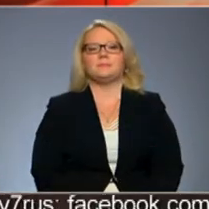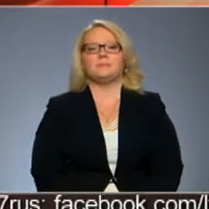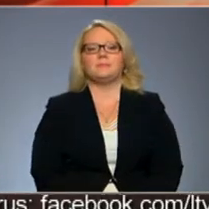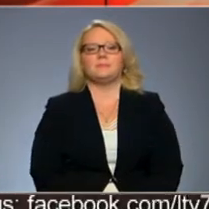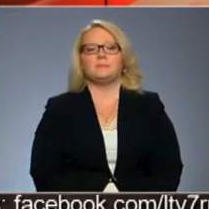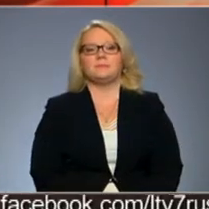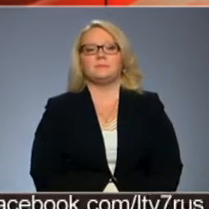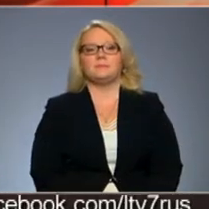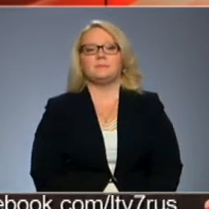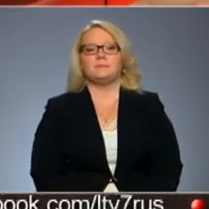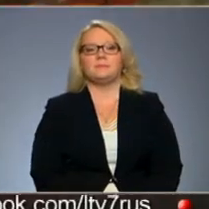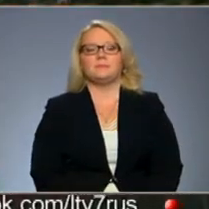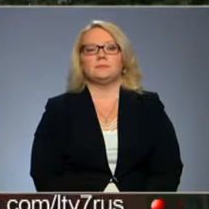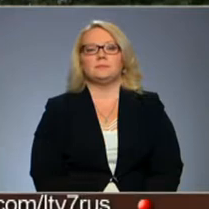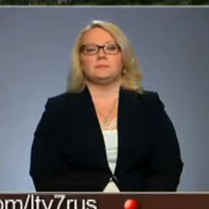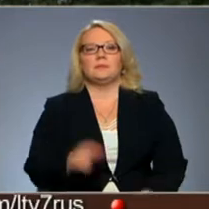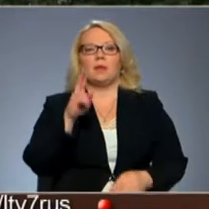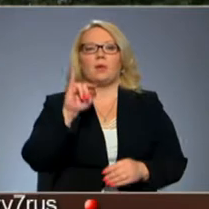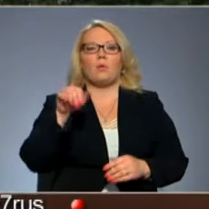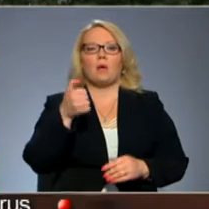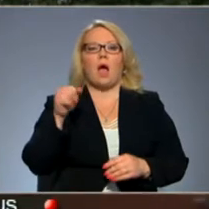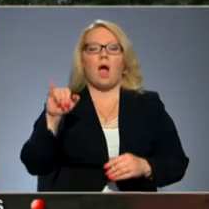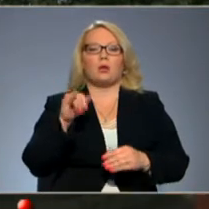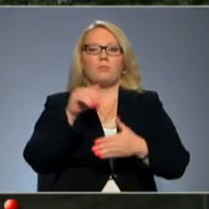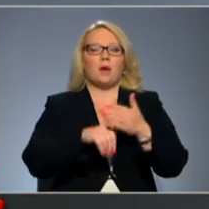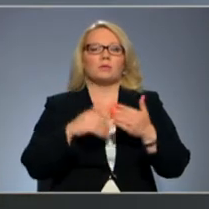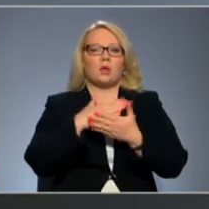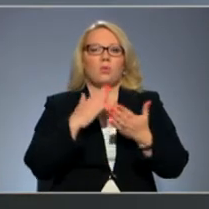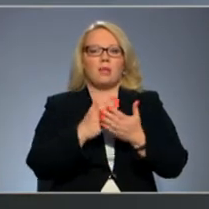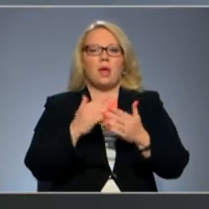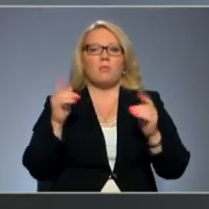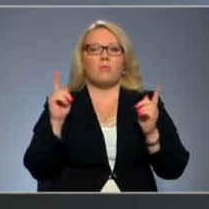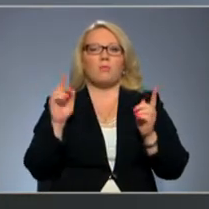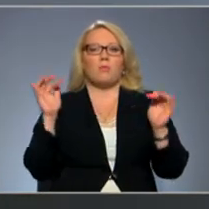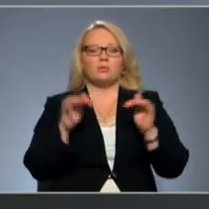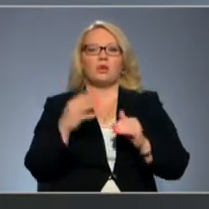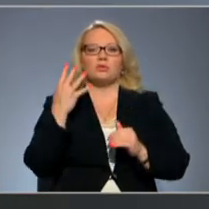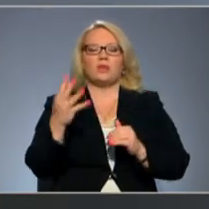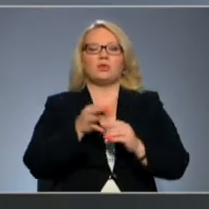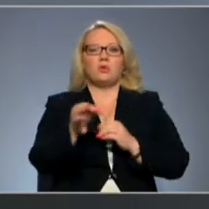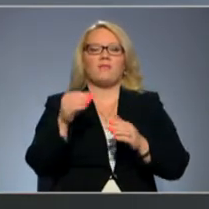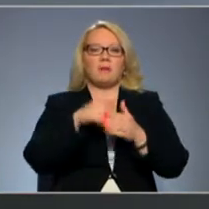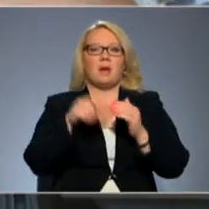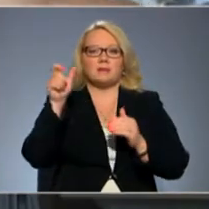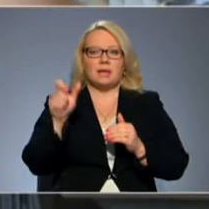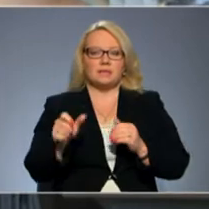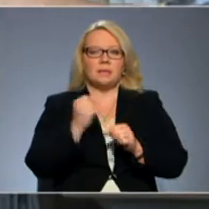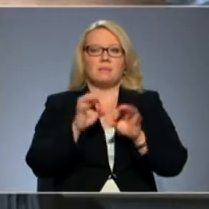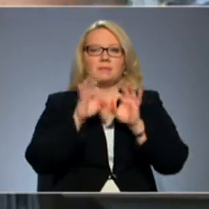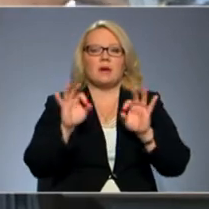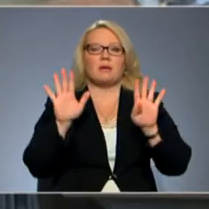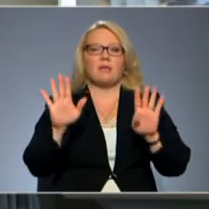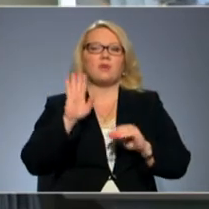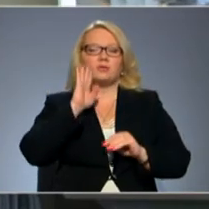televīzija. Rūgāja pasta nodaļā, ka tu rīti pulcēs četras novada pasnieces. Darba sāks ap deviņiem no rīta. Pasta